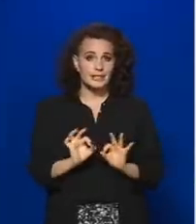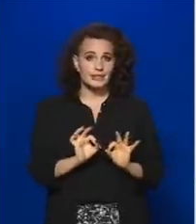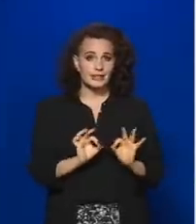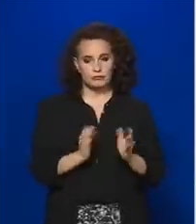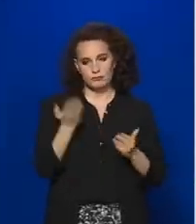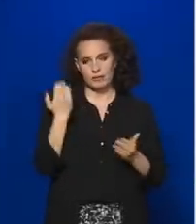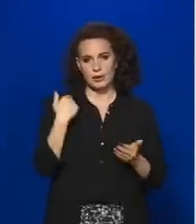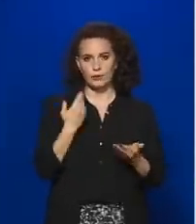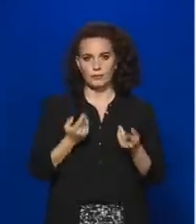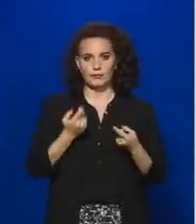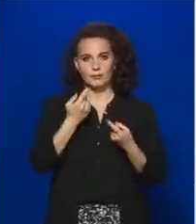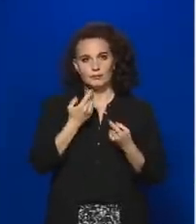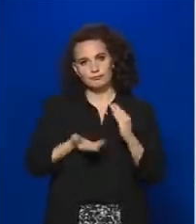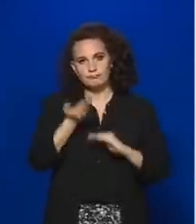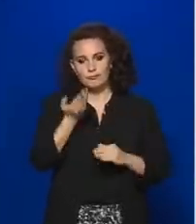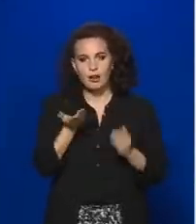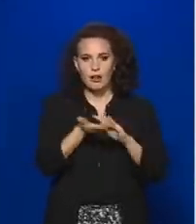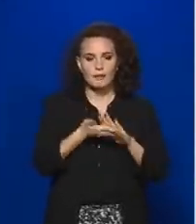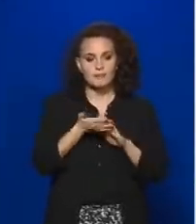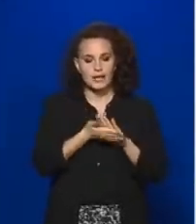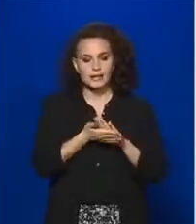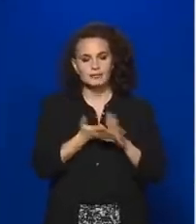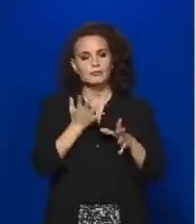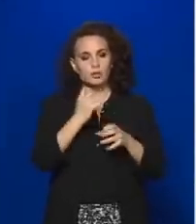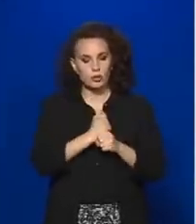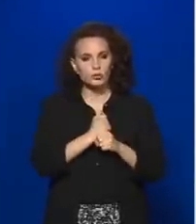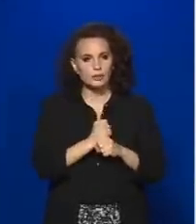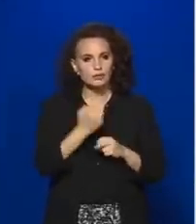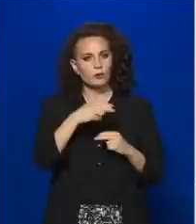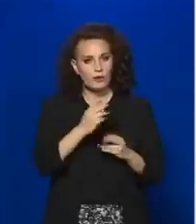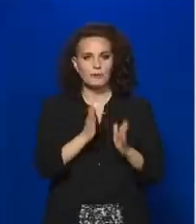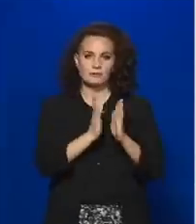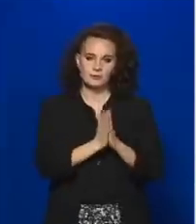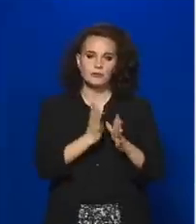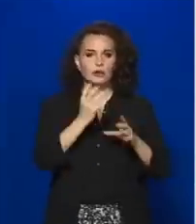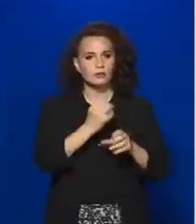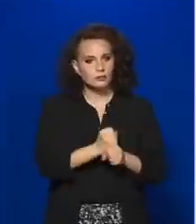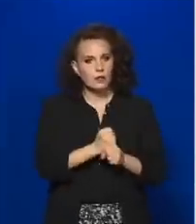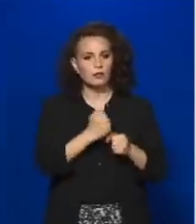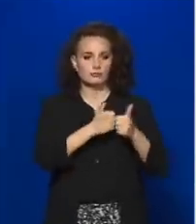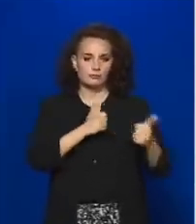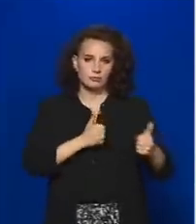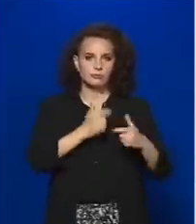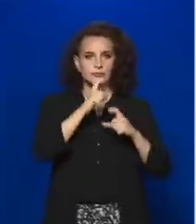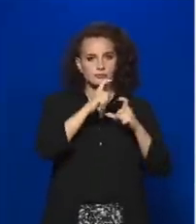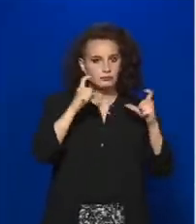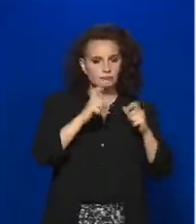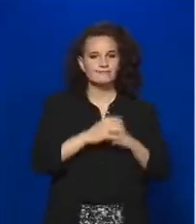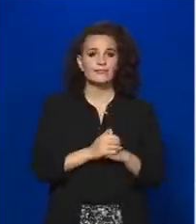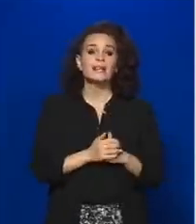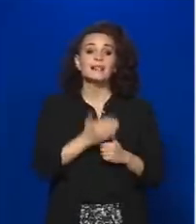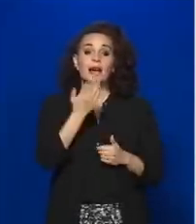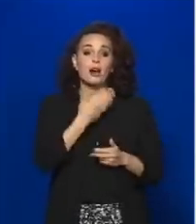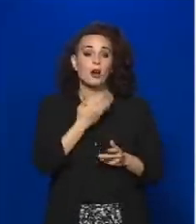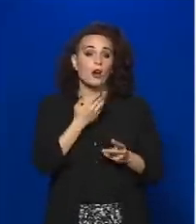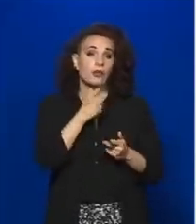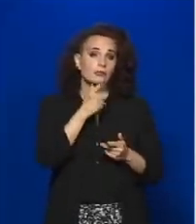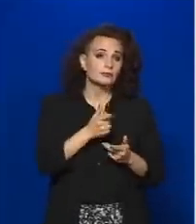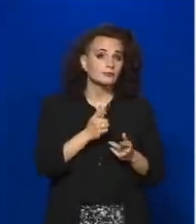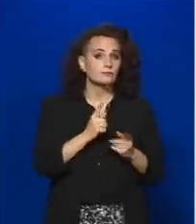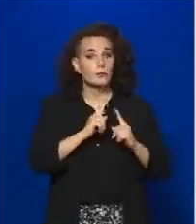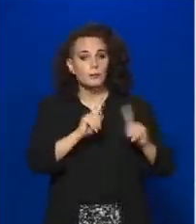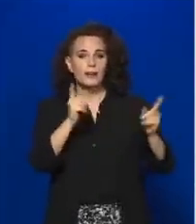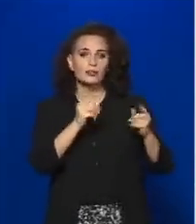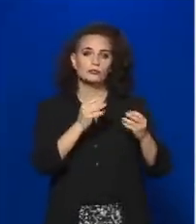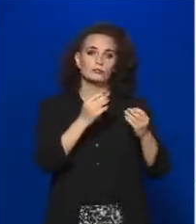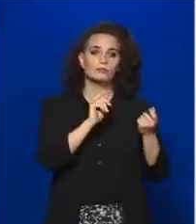említettek szerint fenntartjuk, ezeknek továbbra is a betartására kérünk mindenkit, de ahol változást indokoltnak és lehetségesnek látunk,